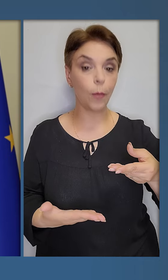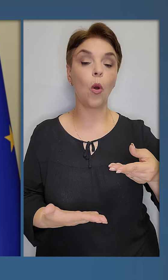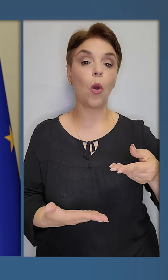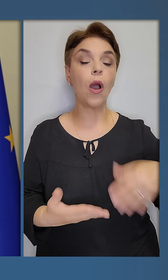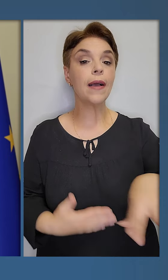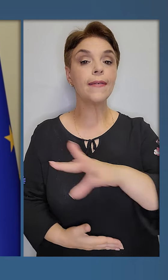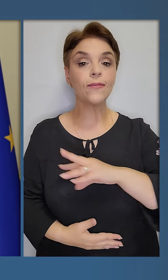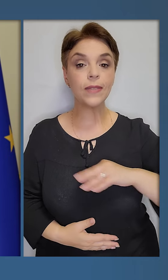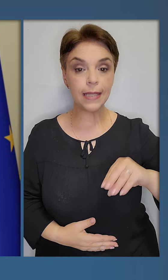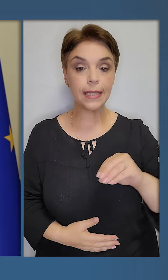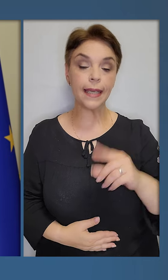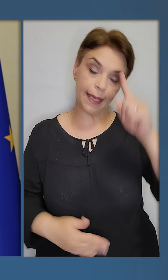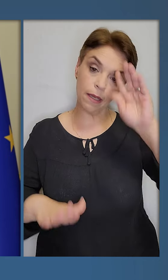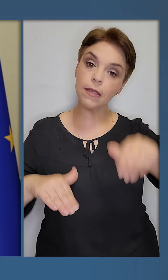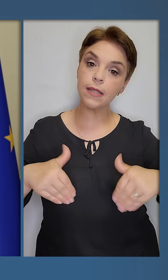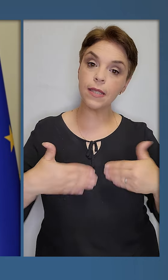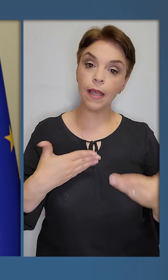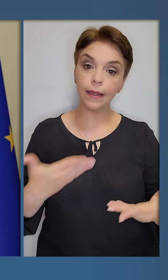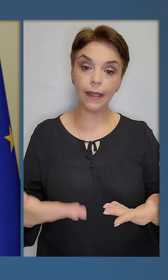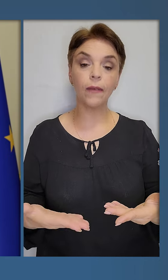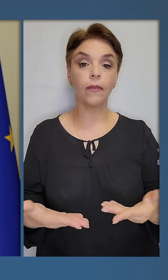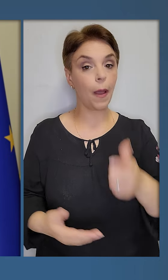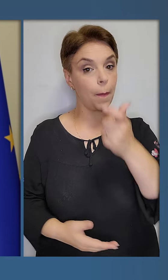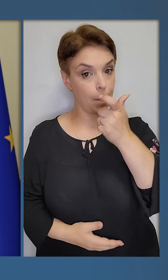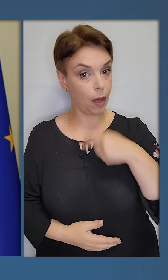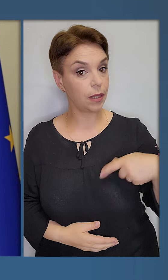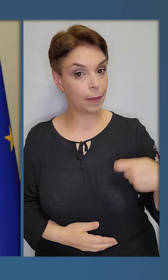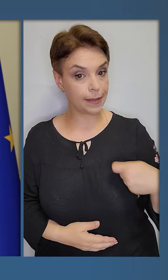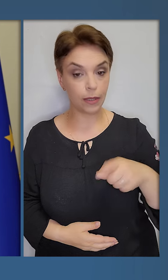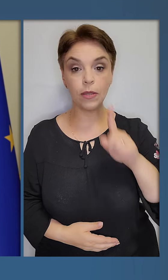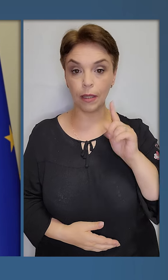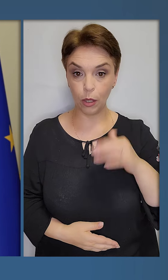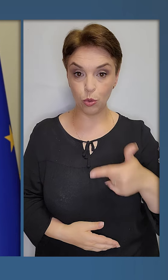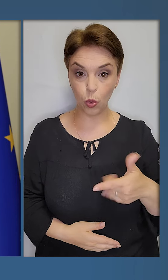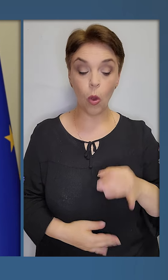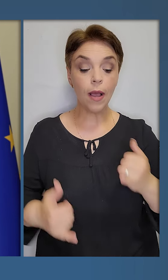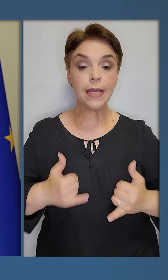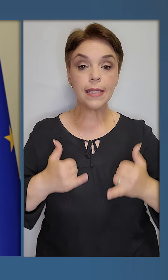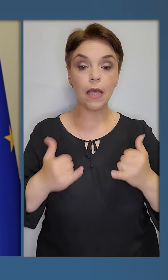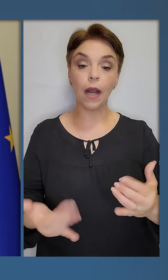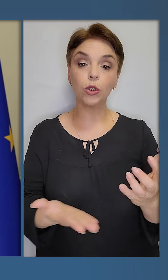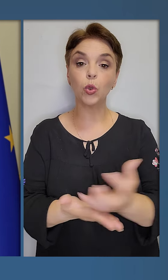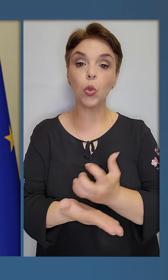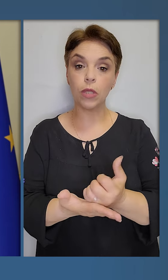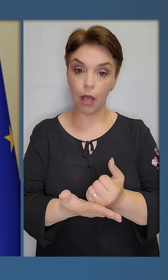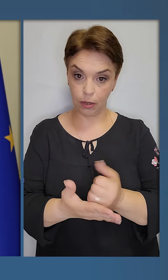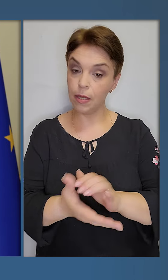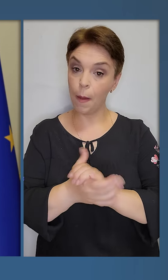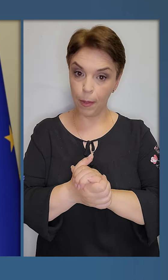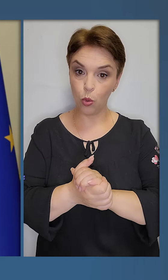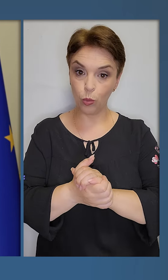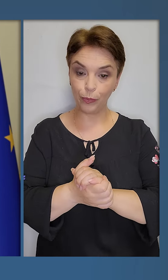усі ініціативи пана президента Зеленського заради досягнення миру.